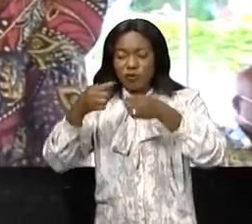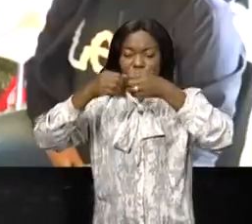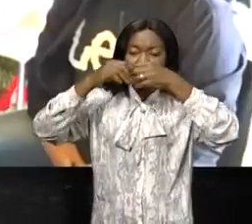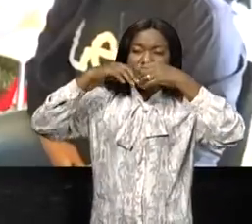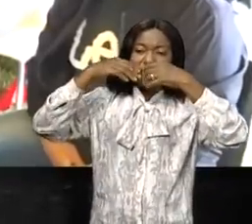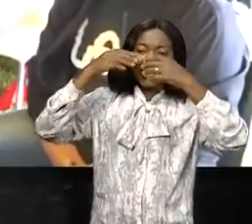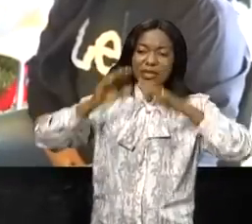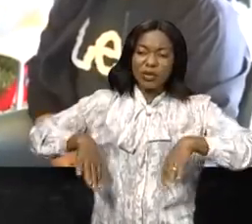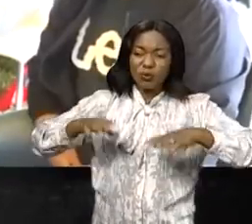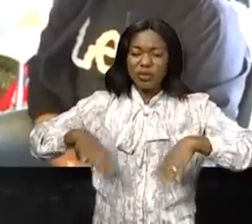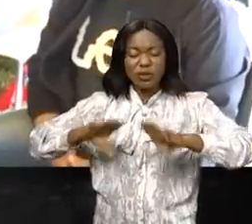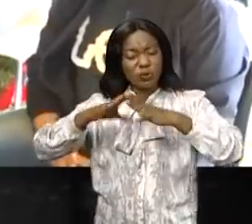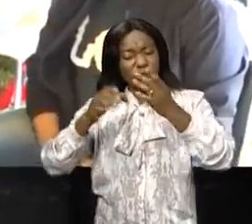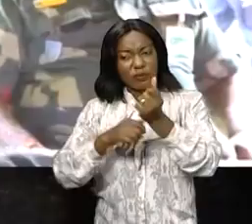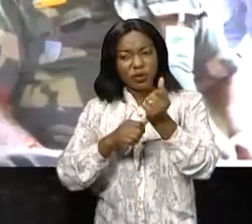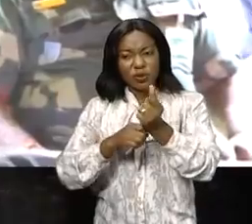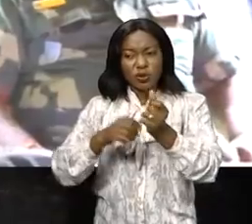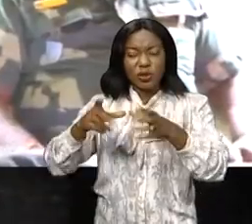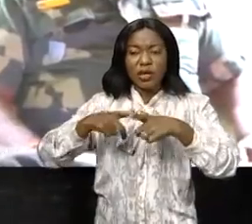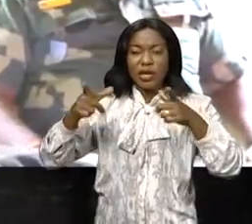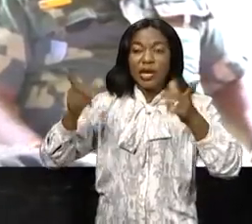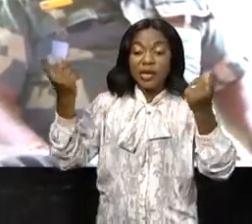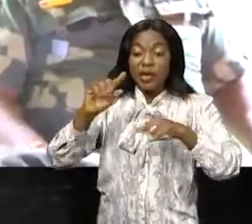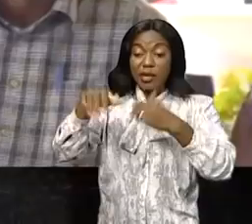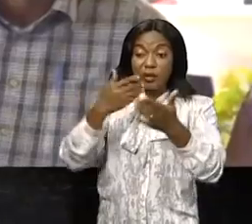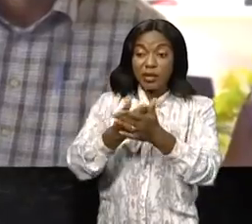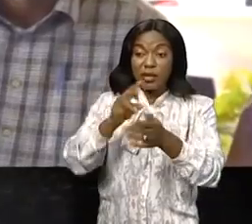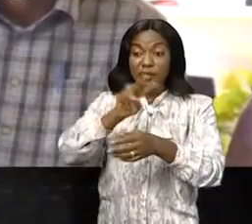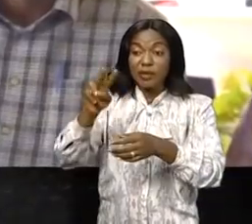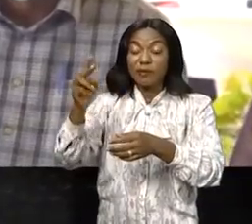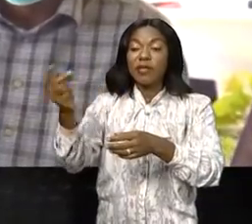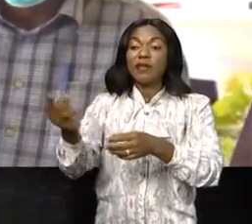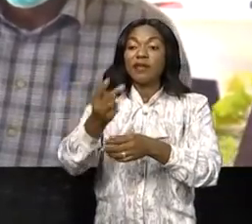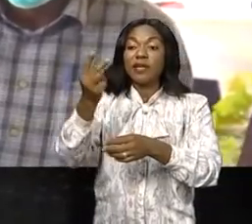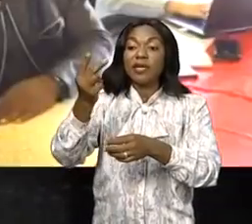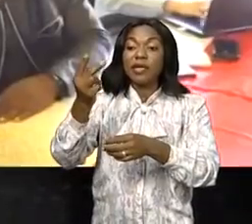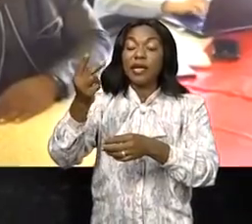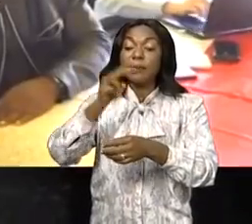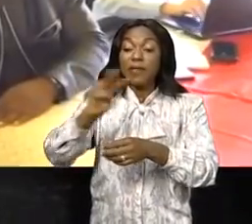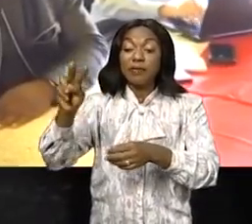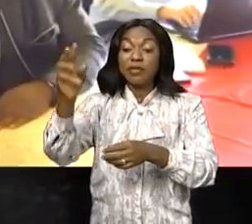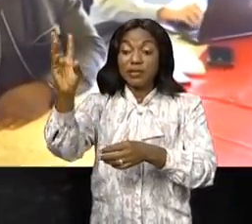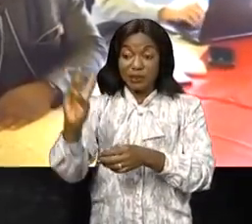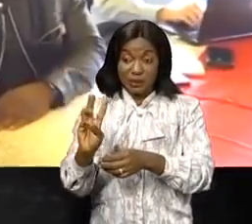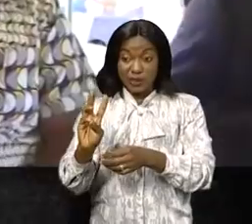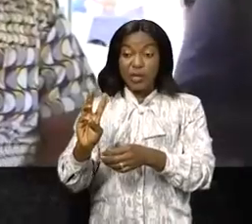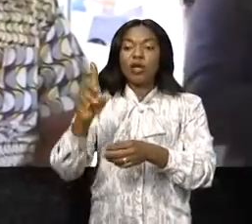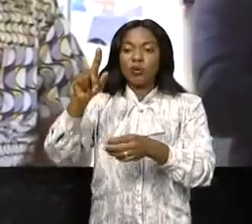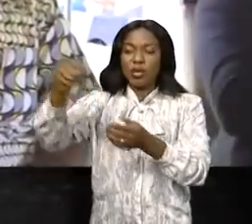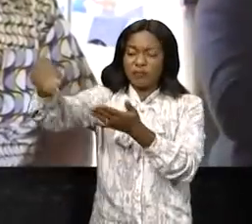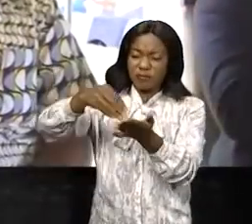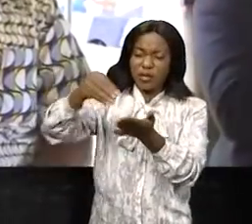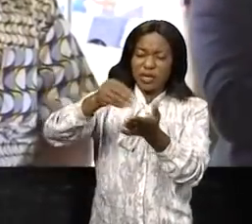des gros investisseurs de la province. Depuis son arrivée en 2006, Tenke Fungurume Mining a versé dans les caisses de l'État